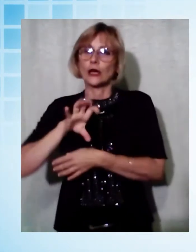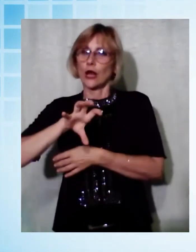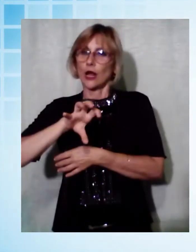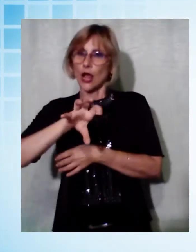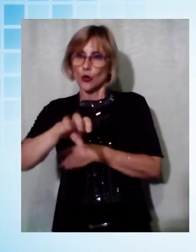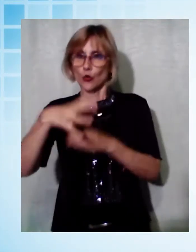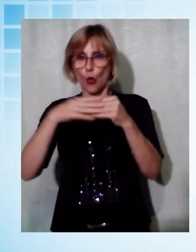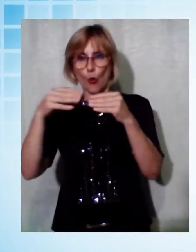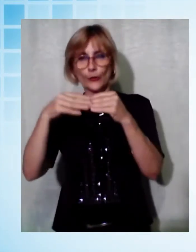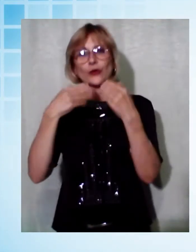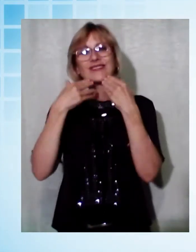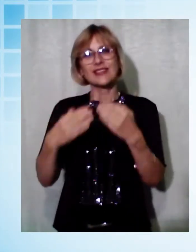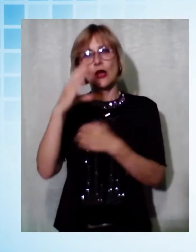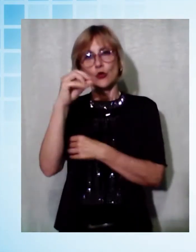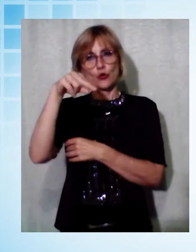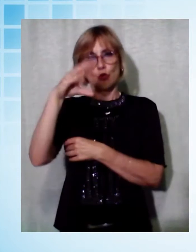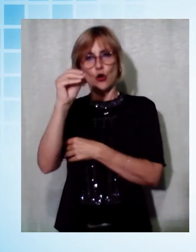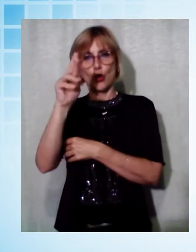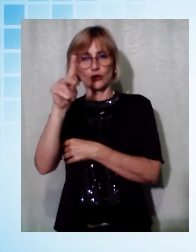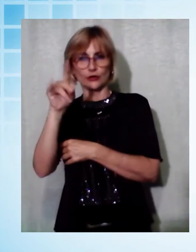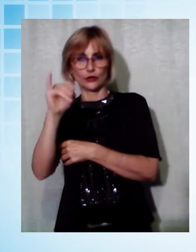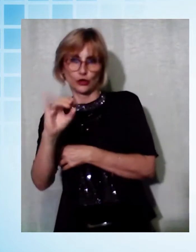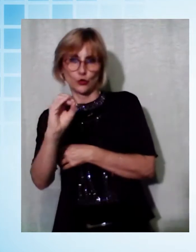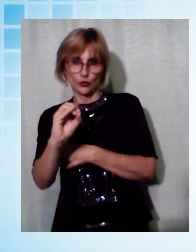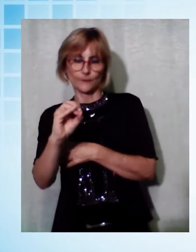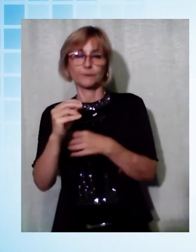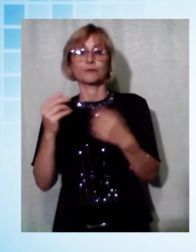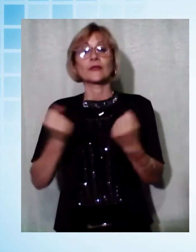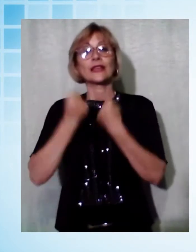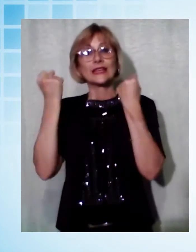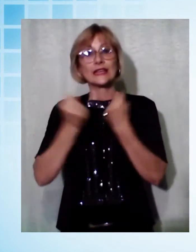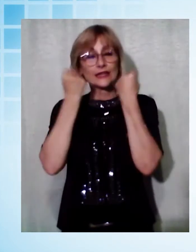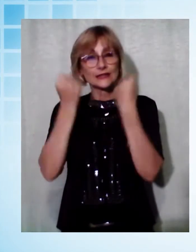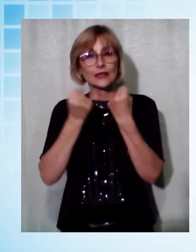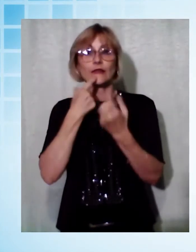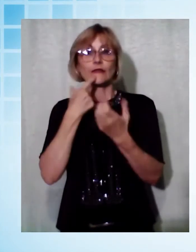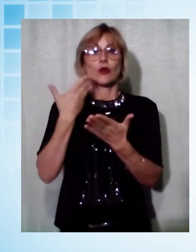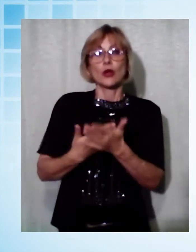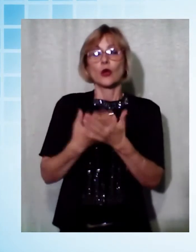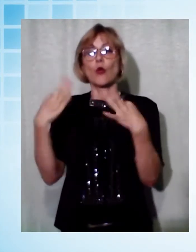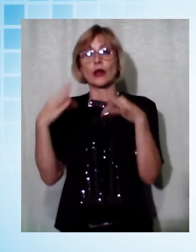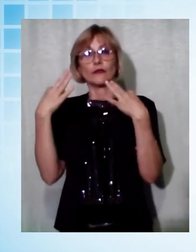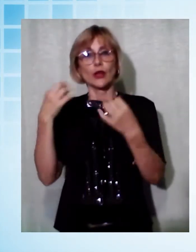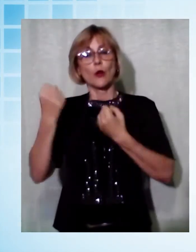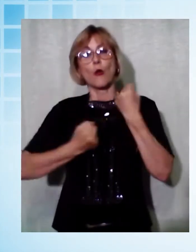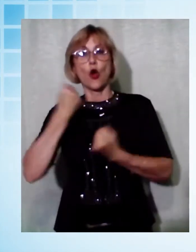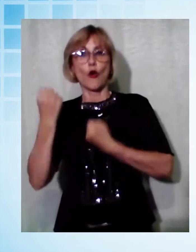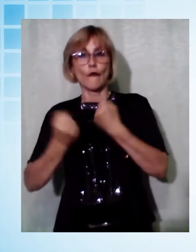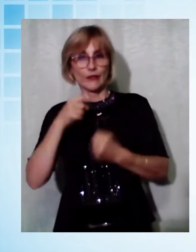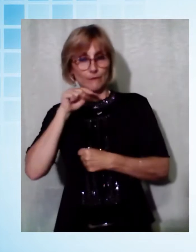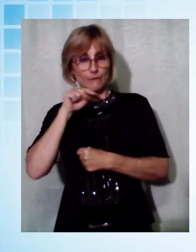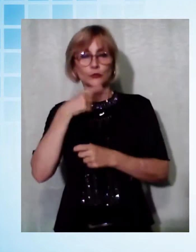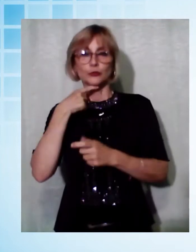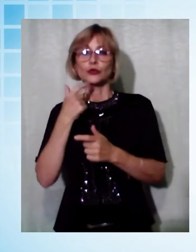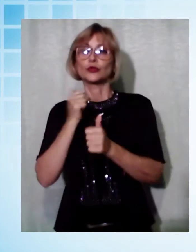San Concordio. L'iniziativa si pone non solo l'obiettivo della riqualificazione del monumento, ma anche quello della partecipazione